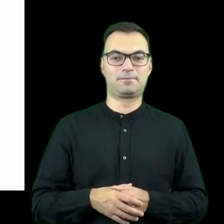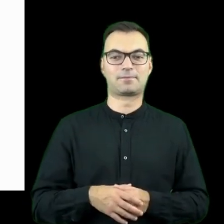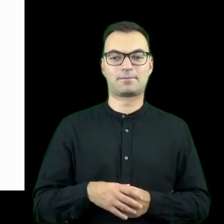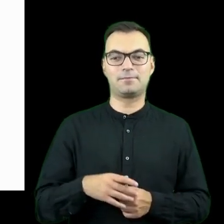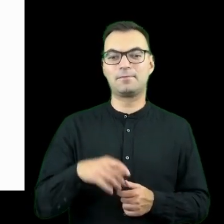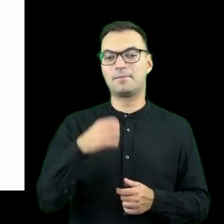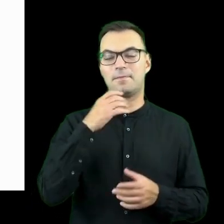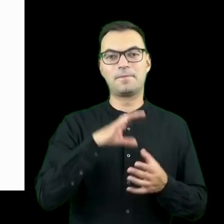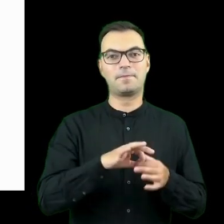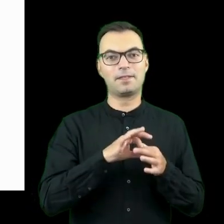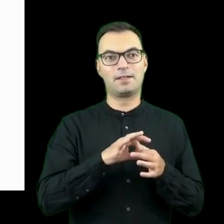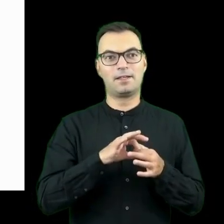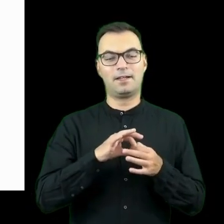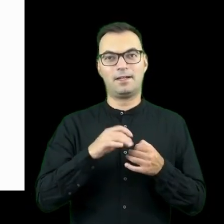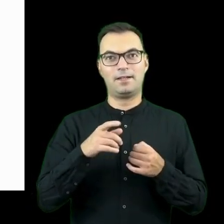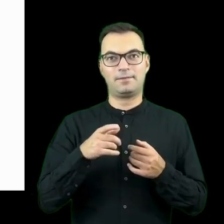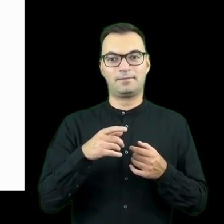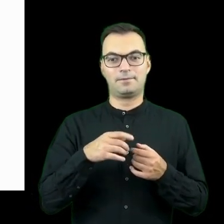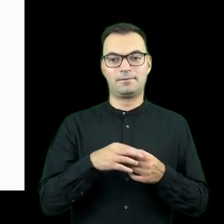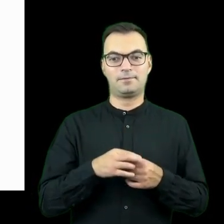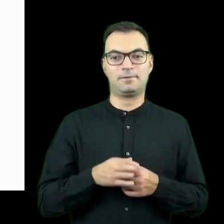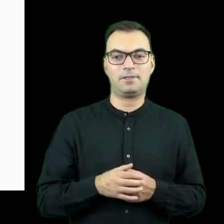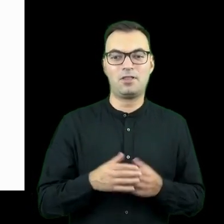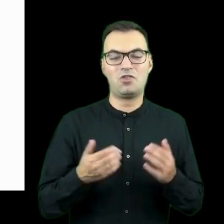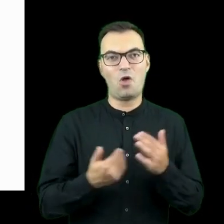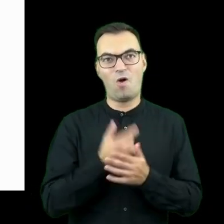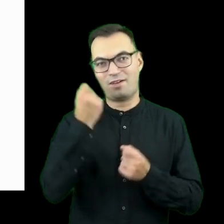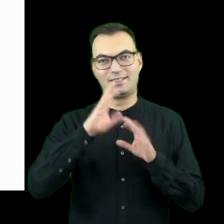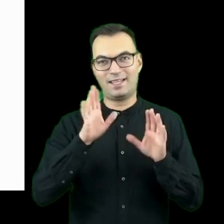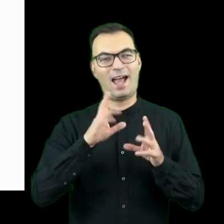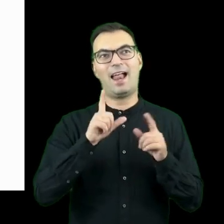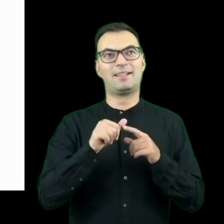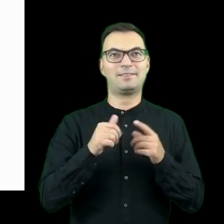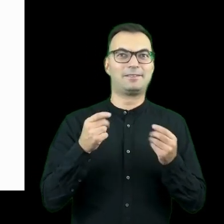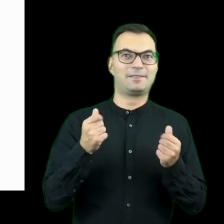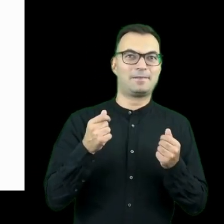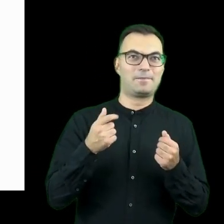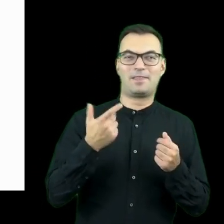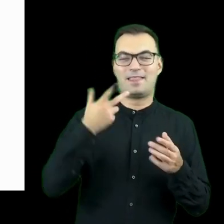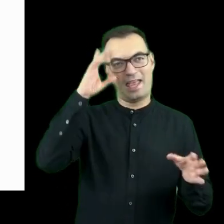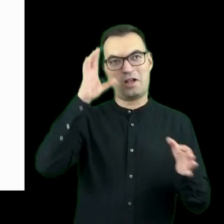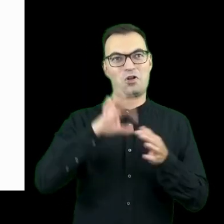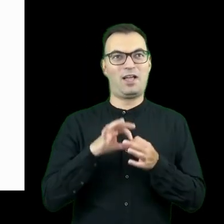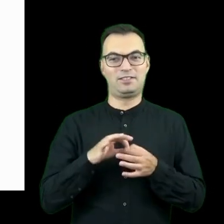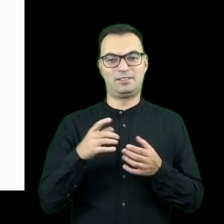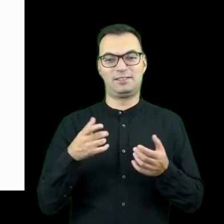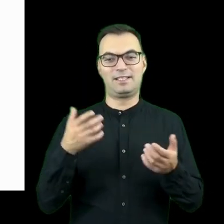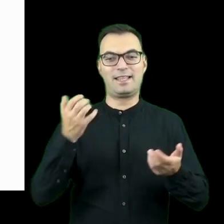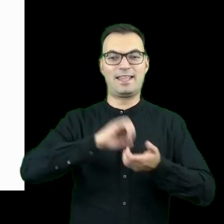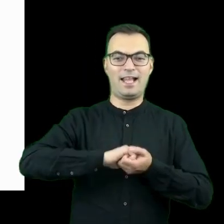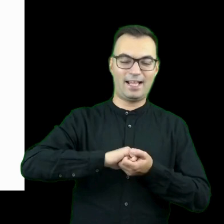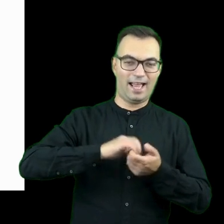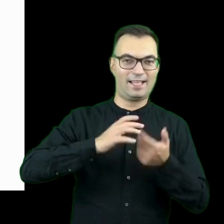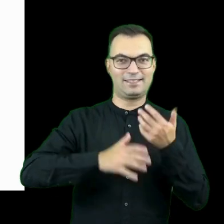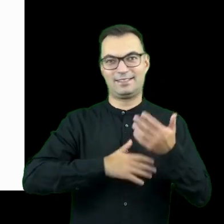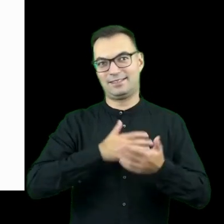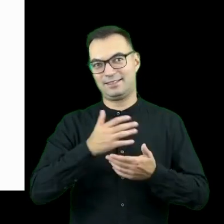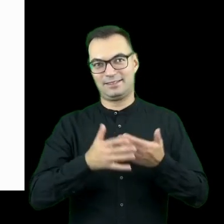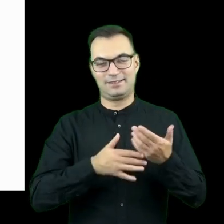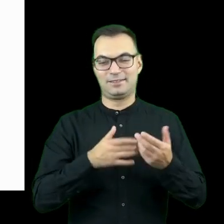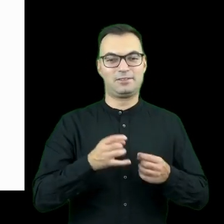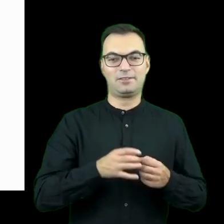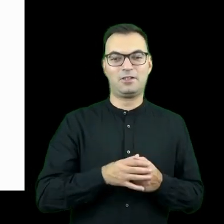zakotwiczenie w obszarze, który wydaje się bardzo nieinistyczny. Znaczy nie wiem, że bardzo nieinistyczny, ale każdym jest kojarzony z integracjami w